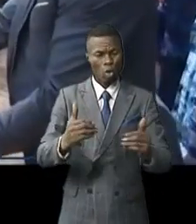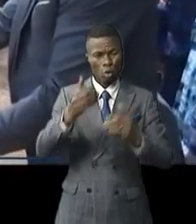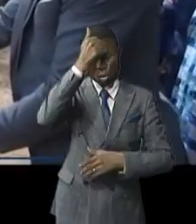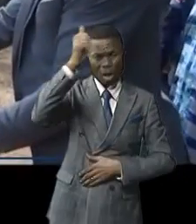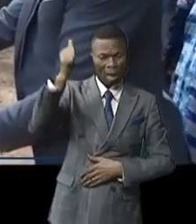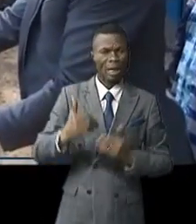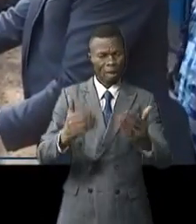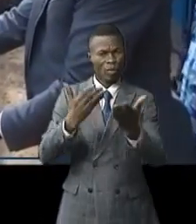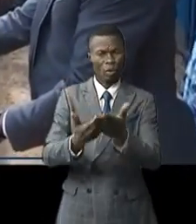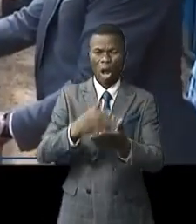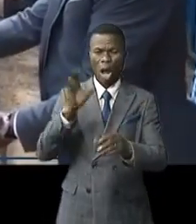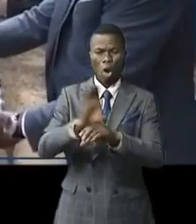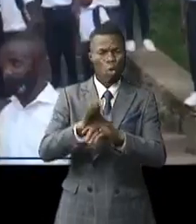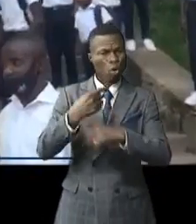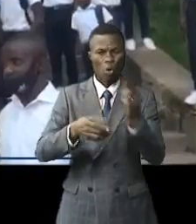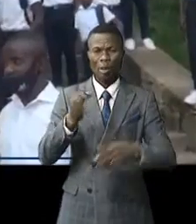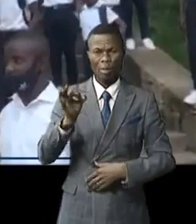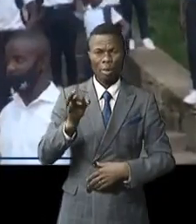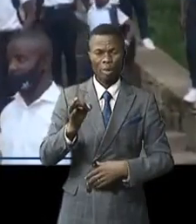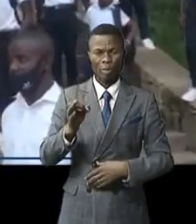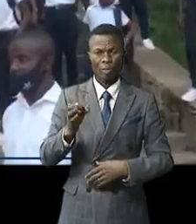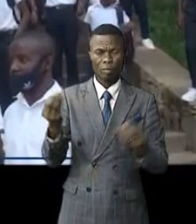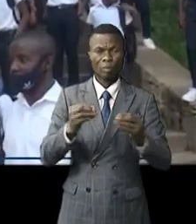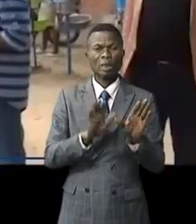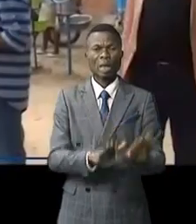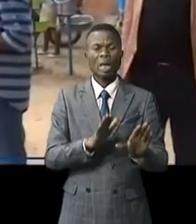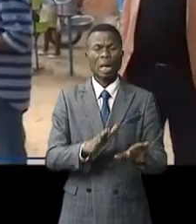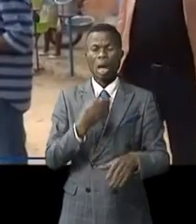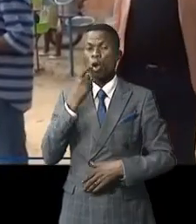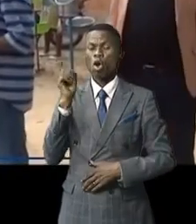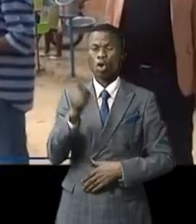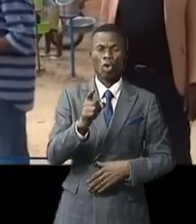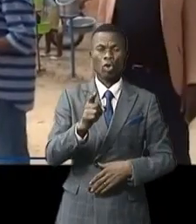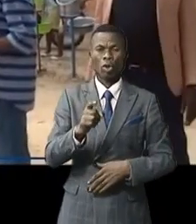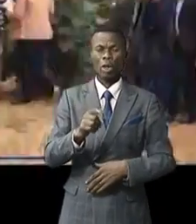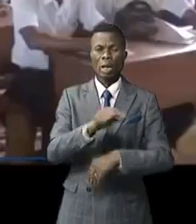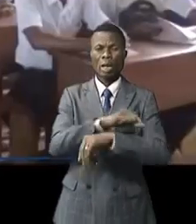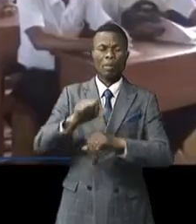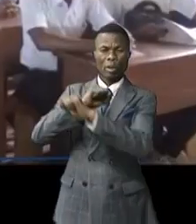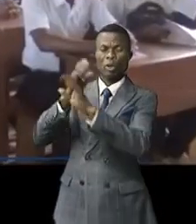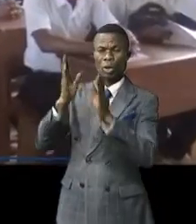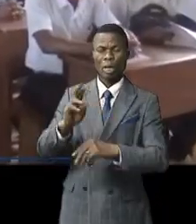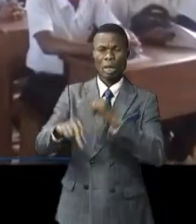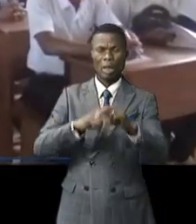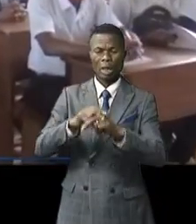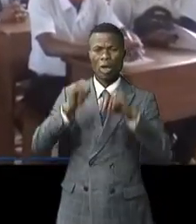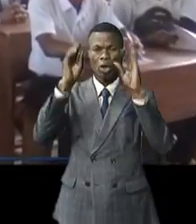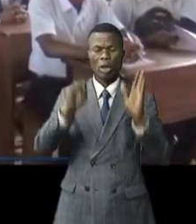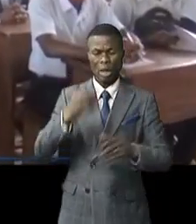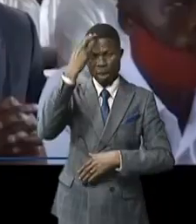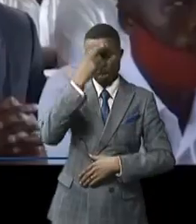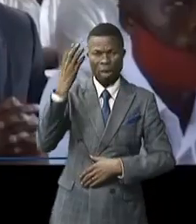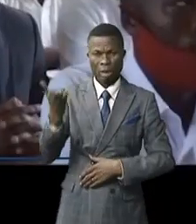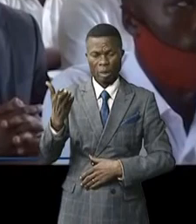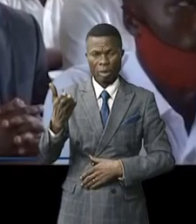observer l'arrêt des enseignements. La raison serait l'attente du mot d'ordre de la direction syndicale nationale des enseignants catholiques